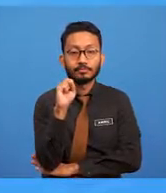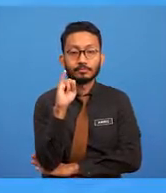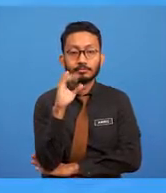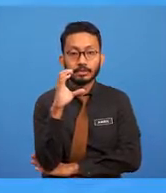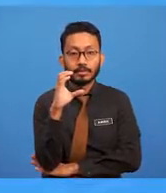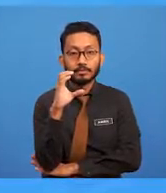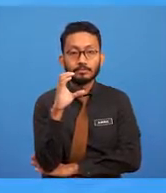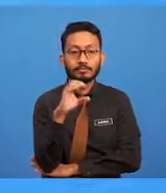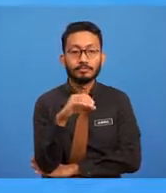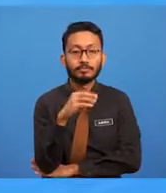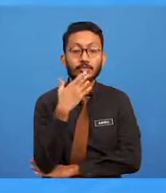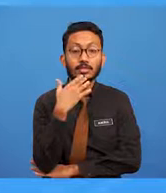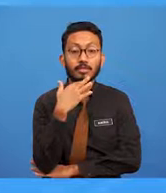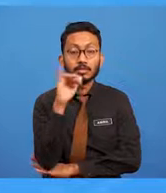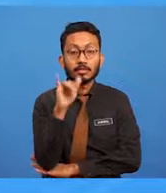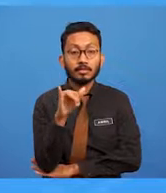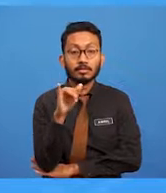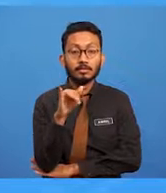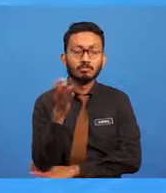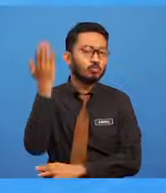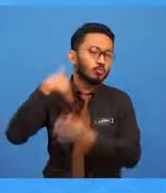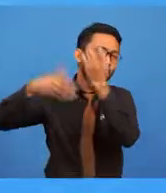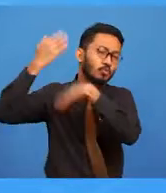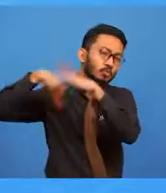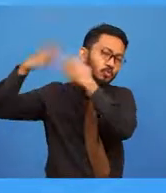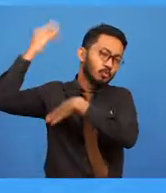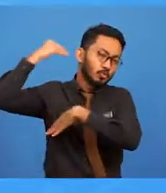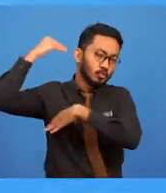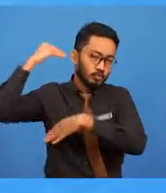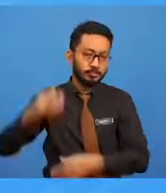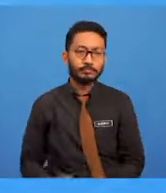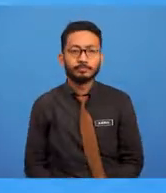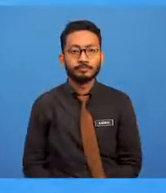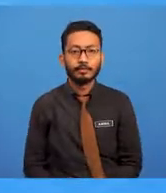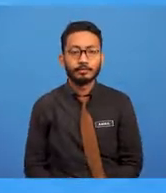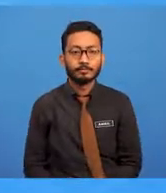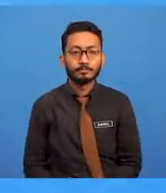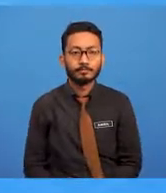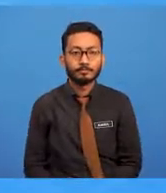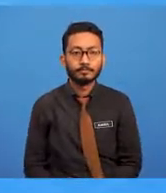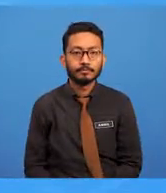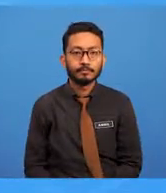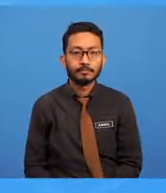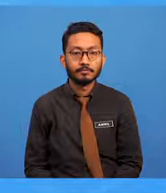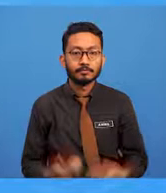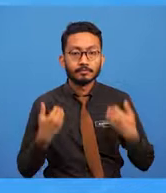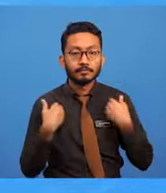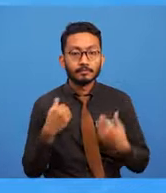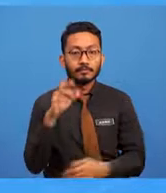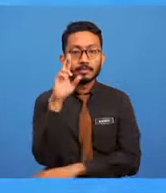yang berunsurkan konsep lama. Dalam erti kata lain, adalah retro.